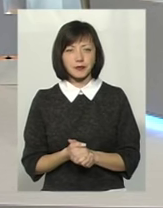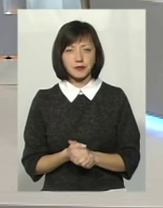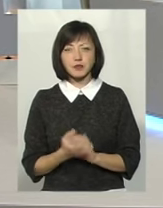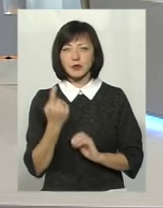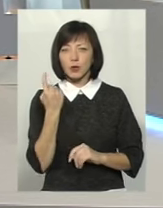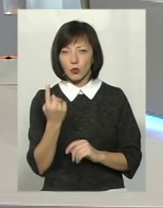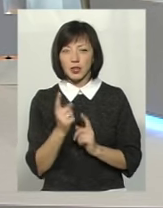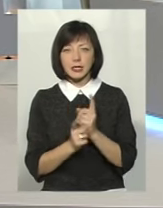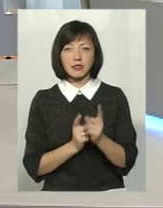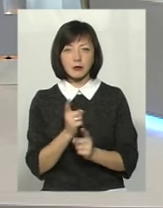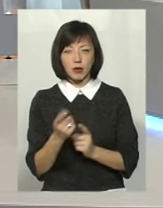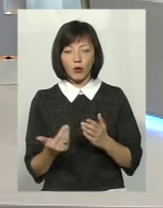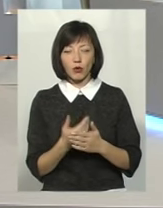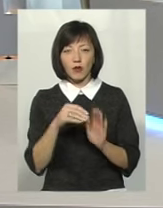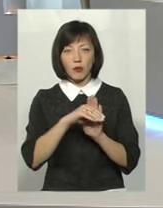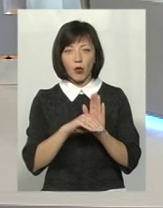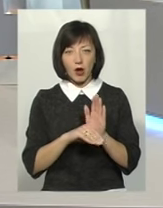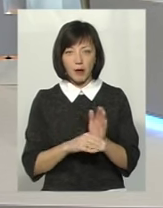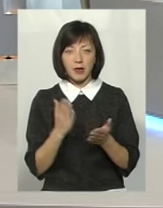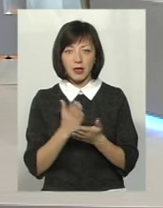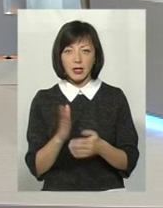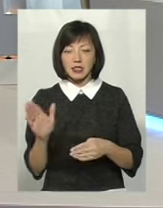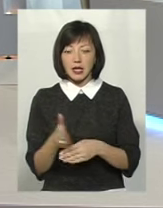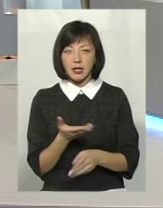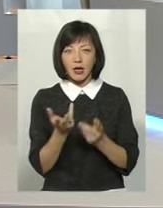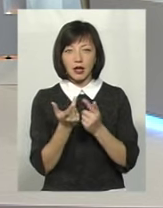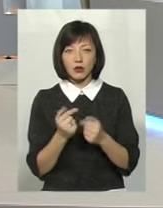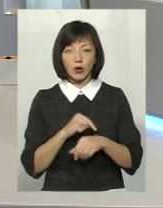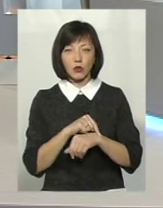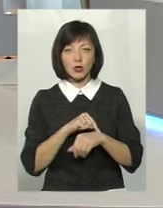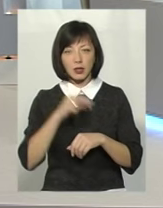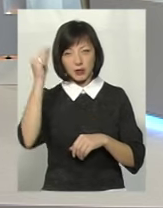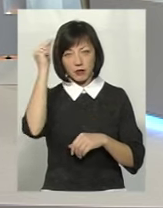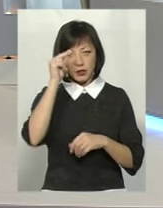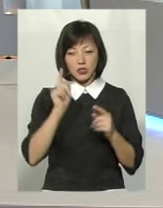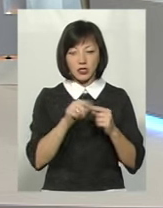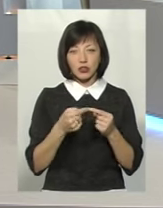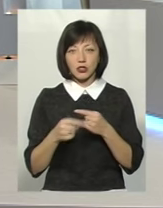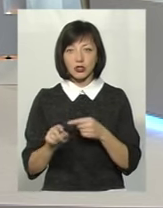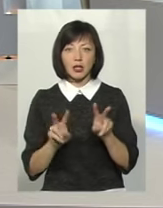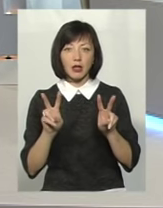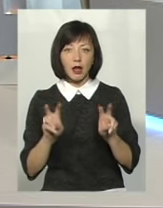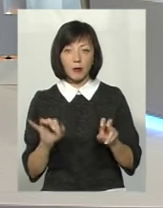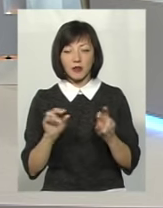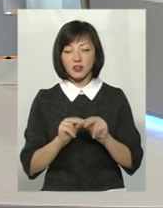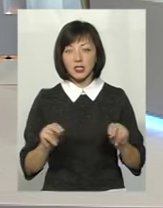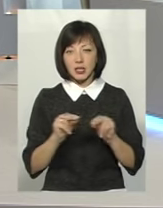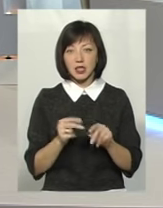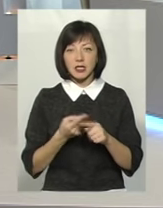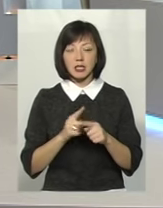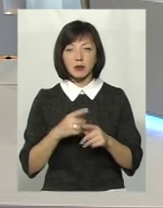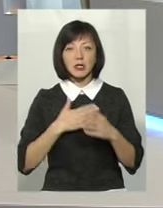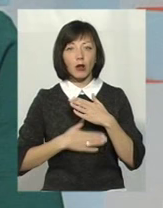змін оновлених програм є зняття кількості годин на вивчення тієї чи іншої теми. І вчителі дійсно цим